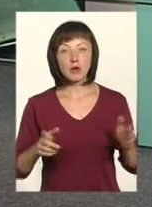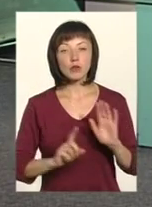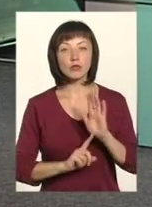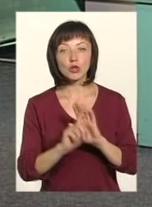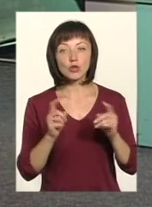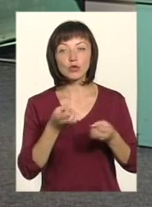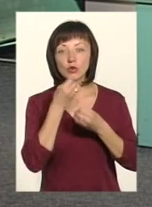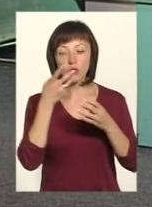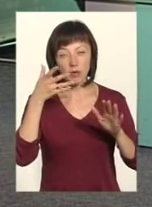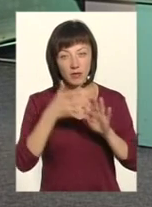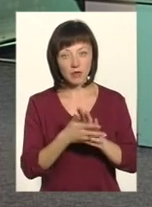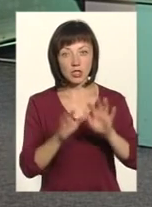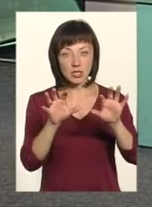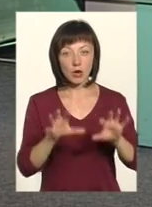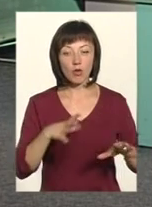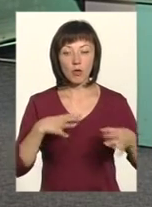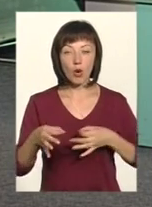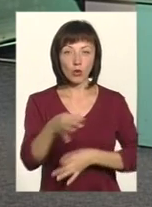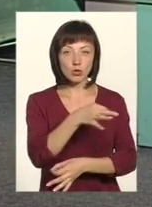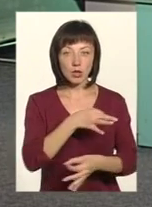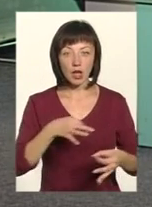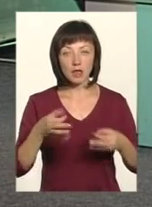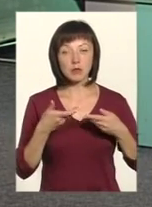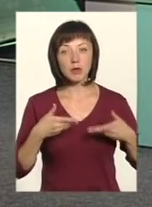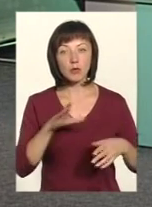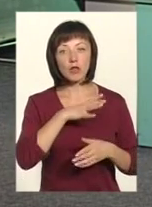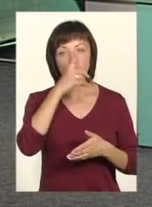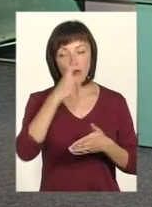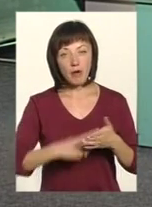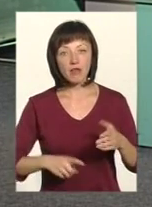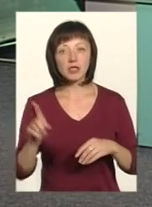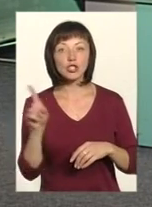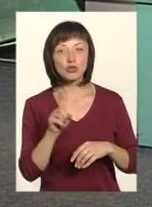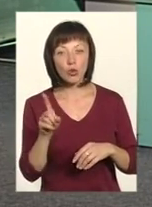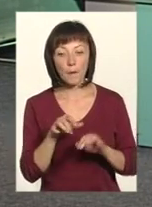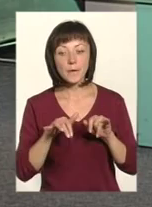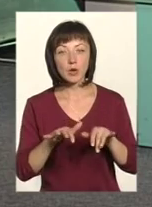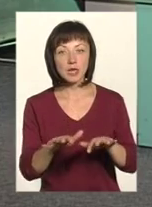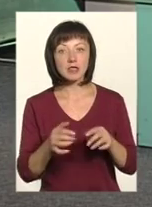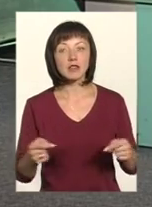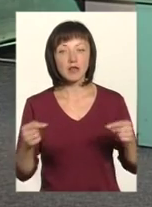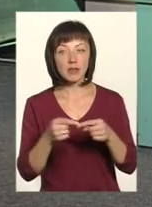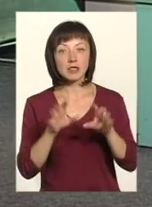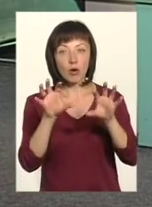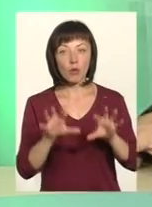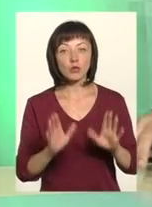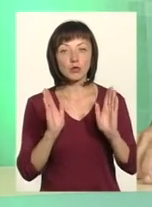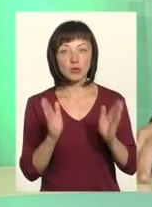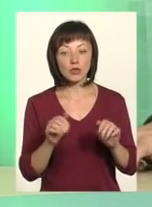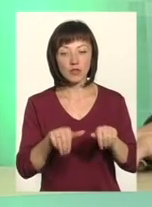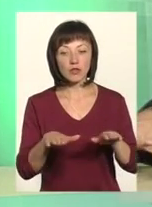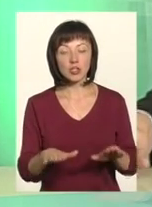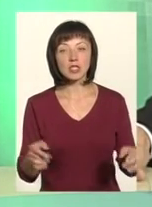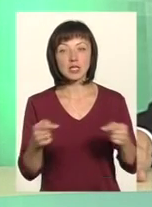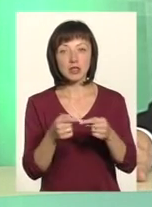добре вивчили закон і були консультації, і ми були впевнені, що процес, який визначить законодавство, буде вирішений